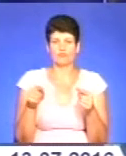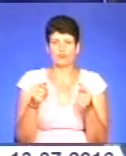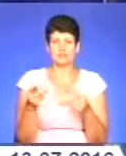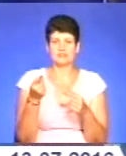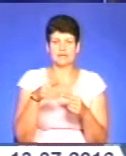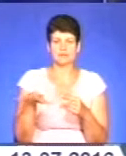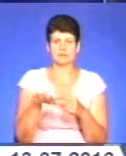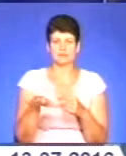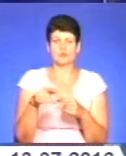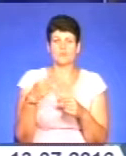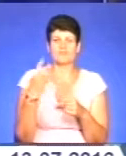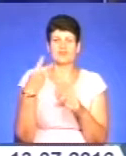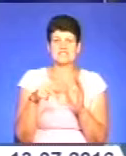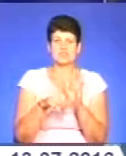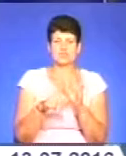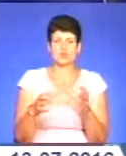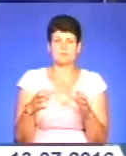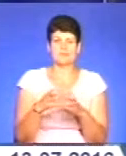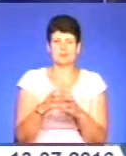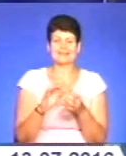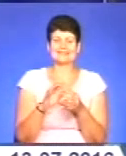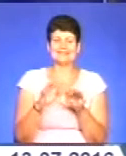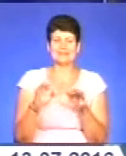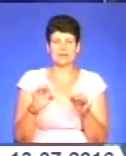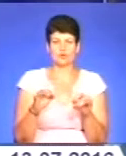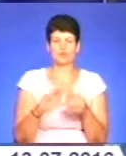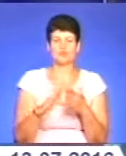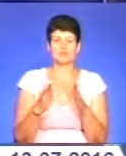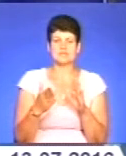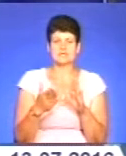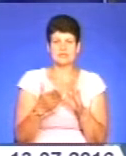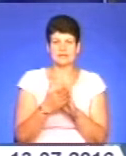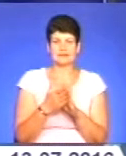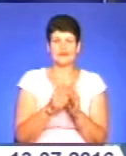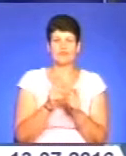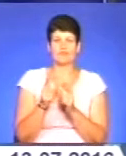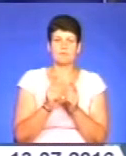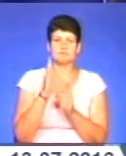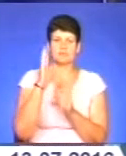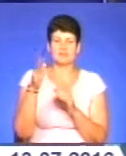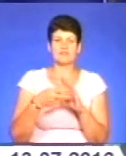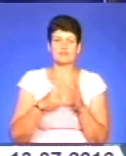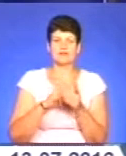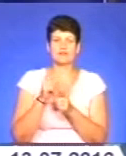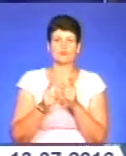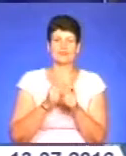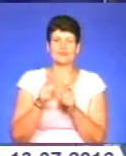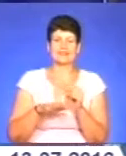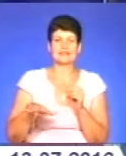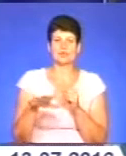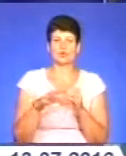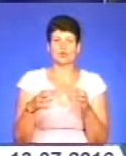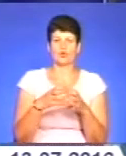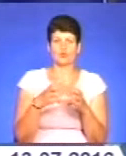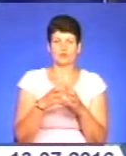об'єднань. Детальніше про стан проведення адміністративно-територіальної реформи та перспективні плани формування територій громад у